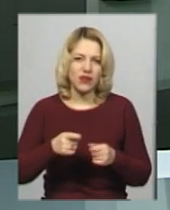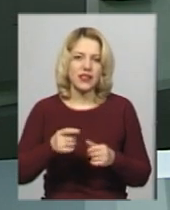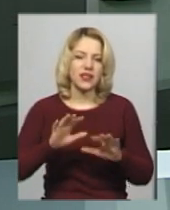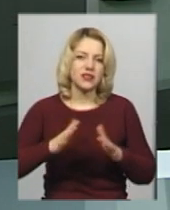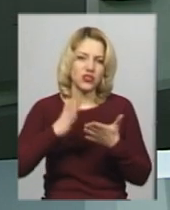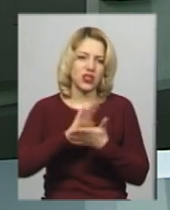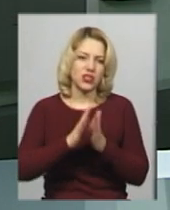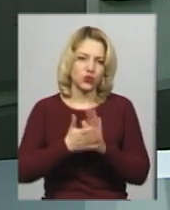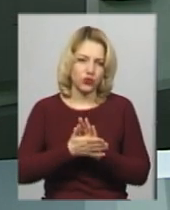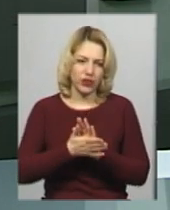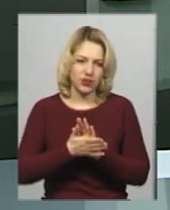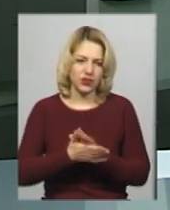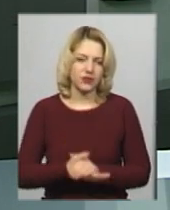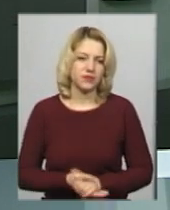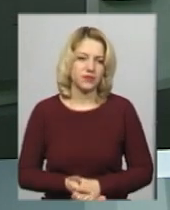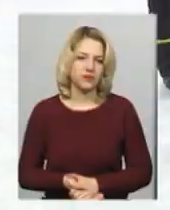ситуацій Ганна Іванова.